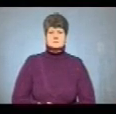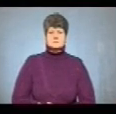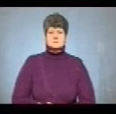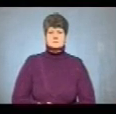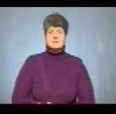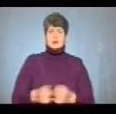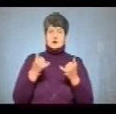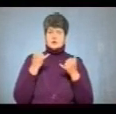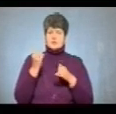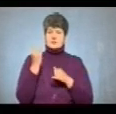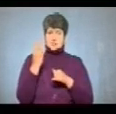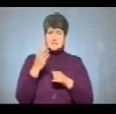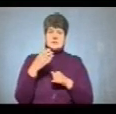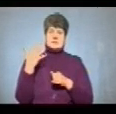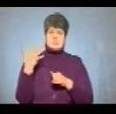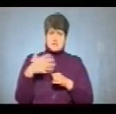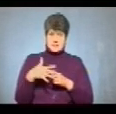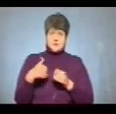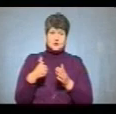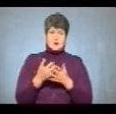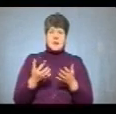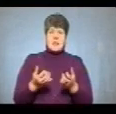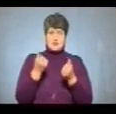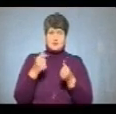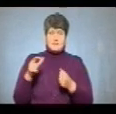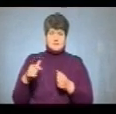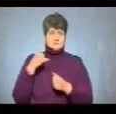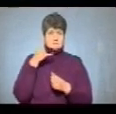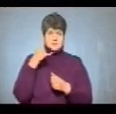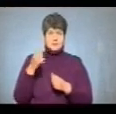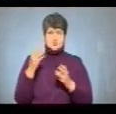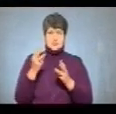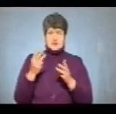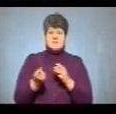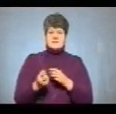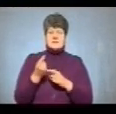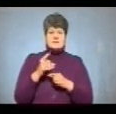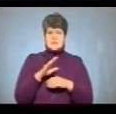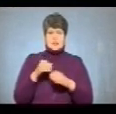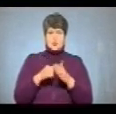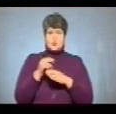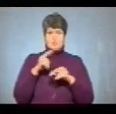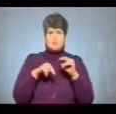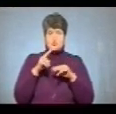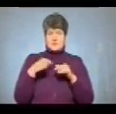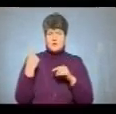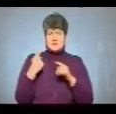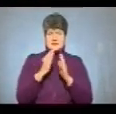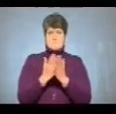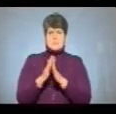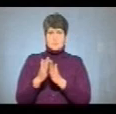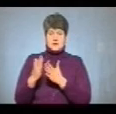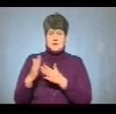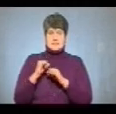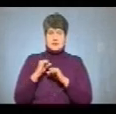Сьогодні о 14.50 до рятувальників надійшло повідомлення про пожежу, що виникла у недобулованій обласній бібліотеці на площі